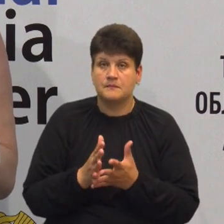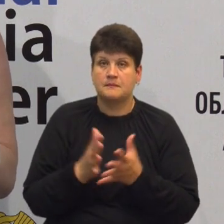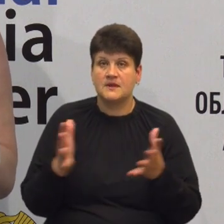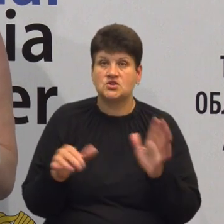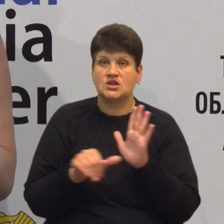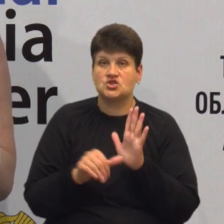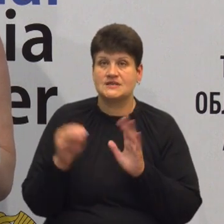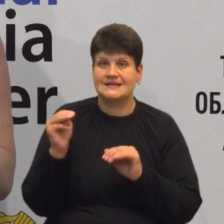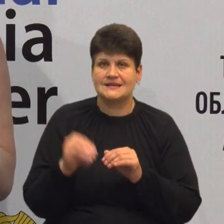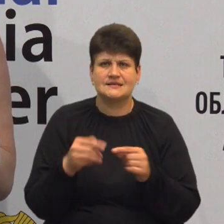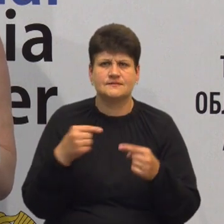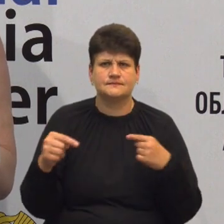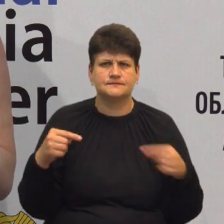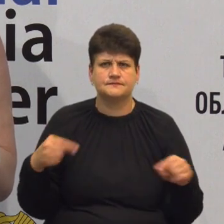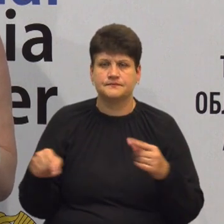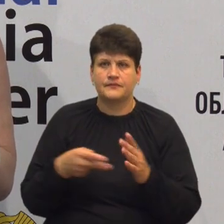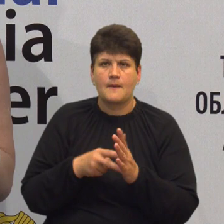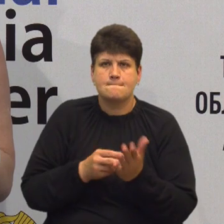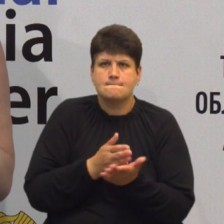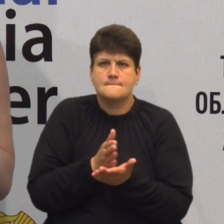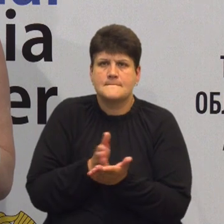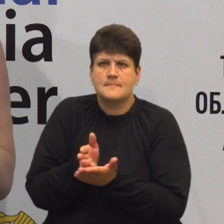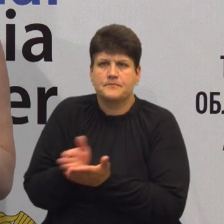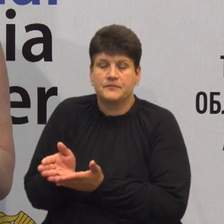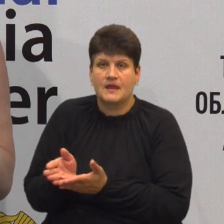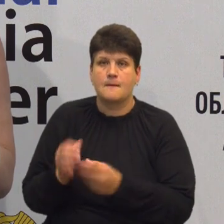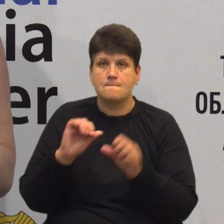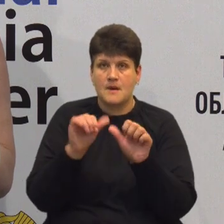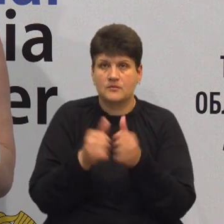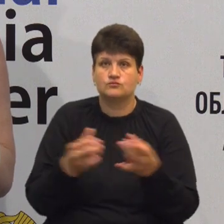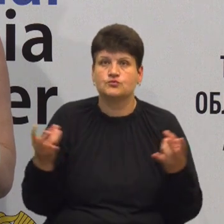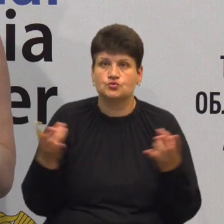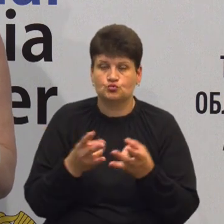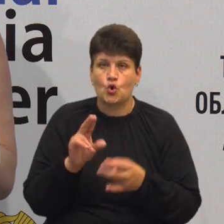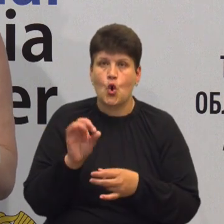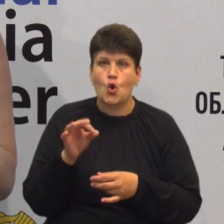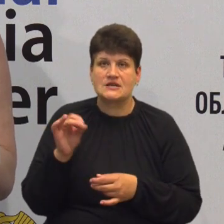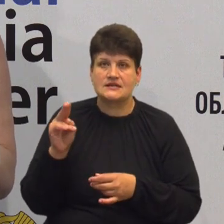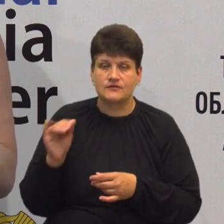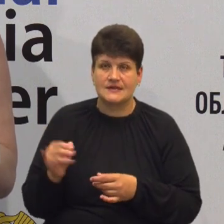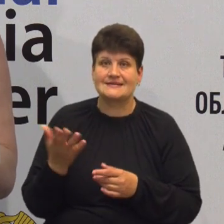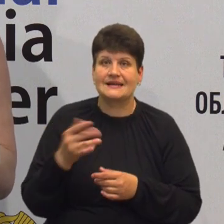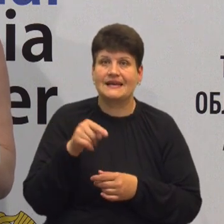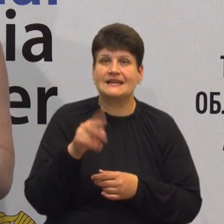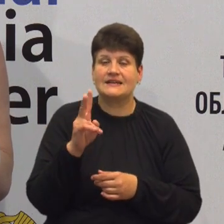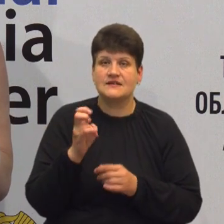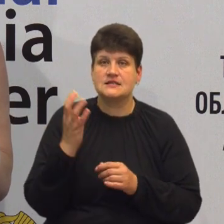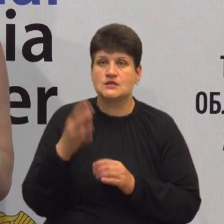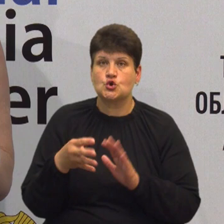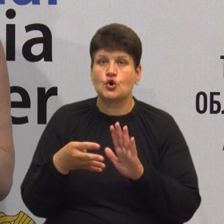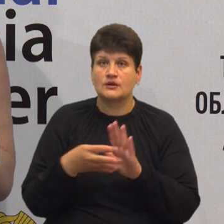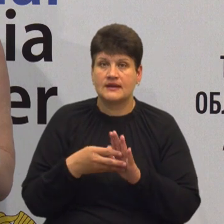тисяч різнопланових пам'яток, які потребують оцифрування, з яких 249 є